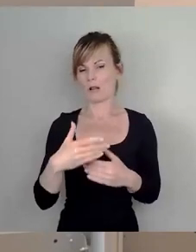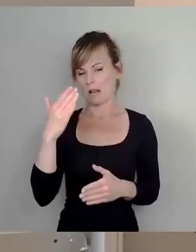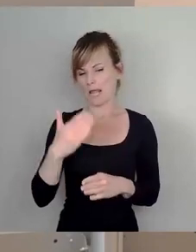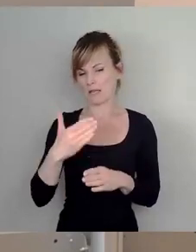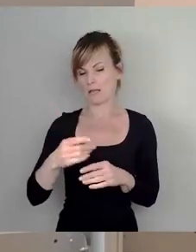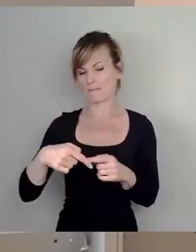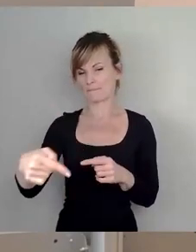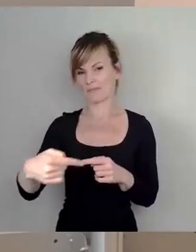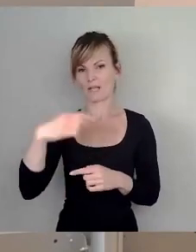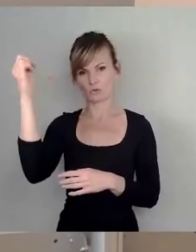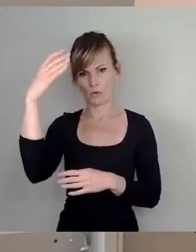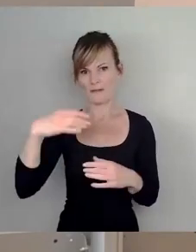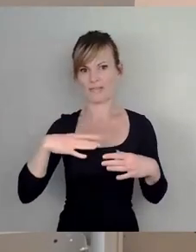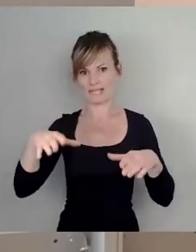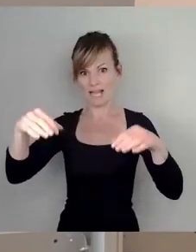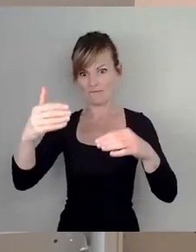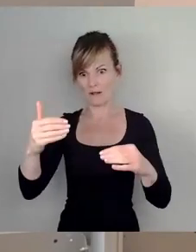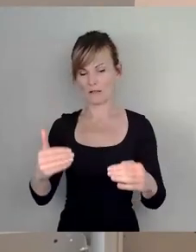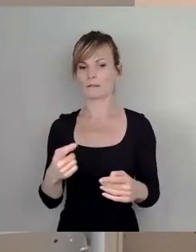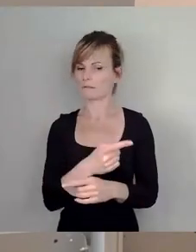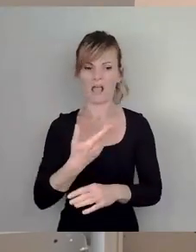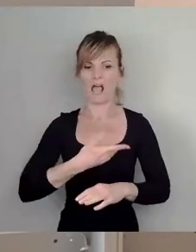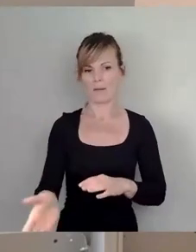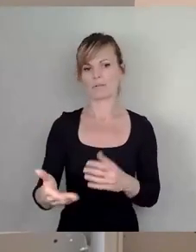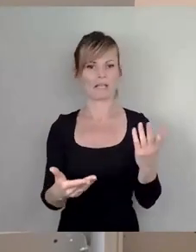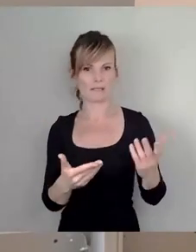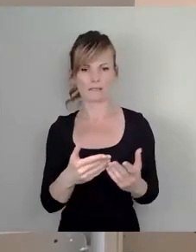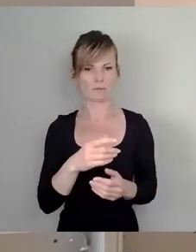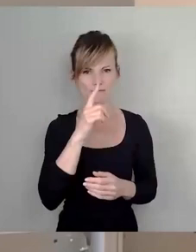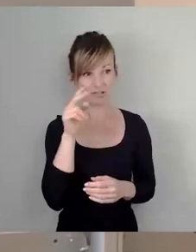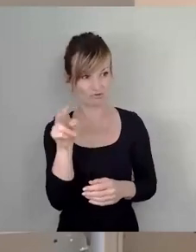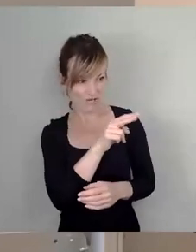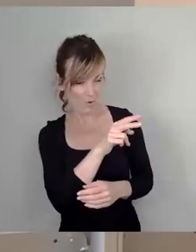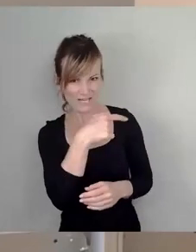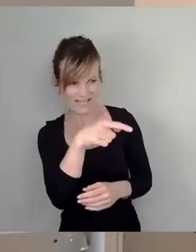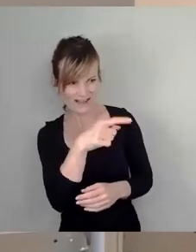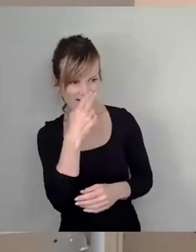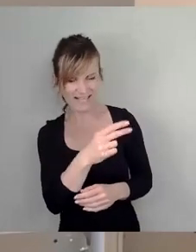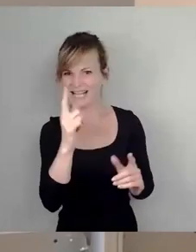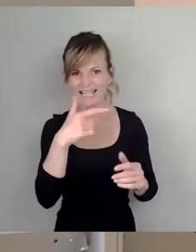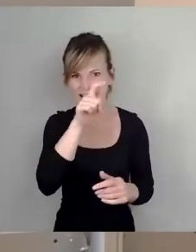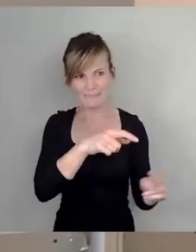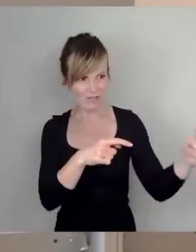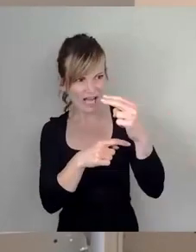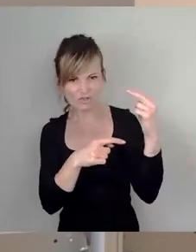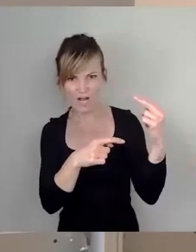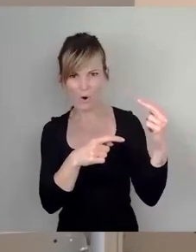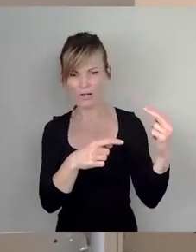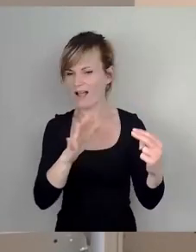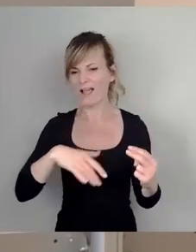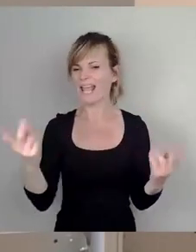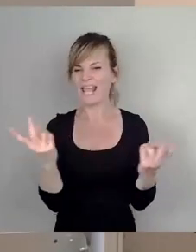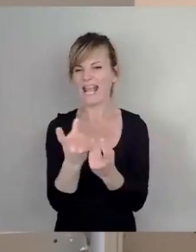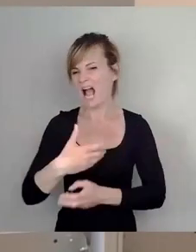Sommerferien, vom Anfang der Sommerferien, einfach ablehnen und wenn ihr gucken könntet, was hier ist, kein Mensch guckt mich hier an, das ist Ihnen alles völlig egal